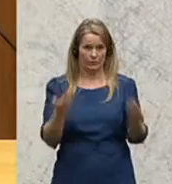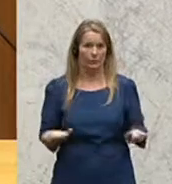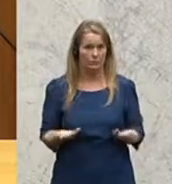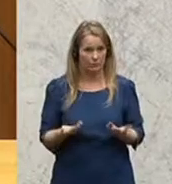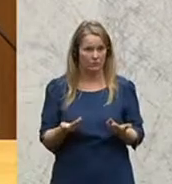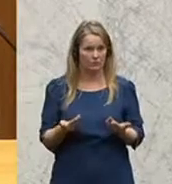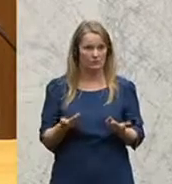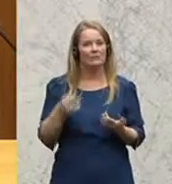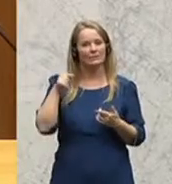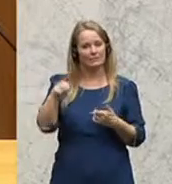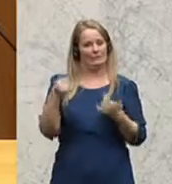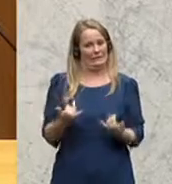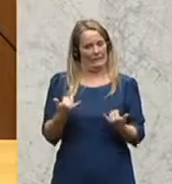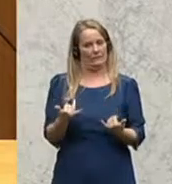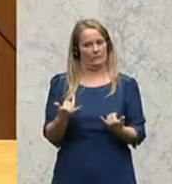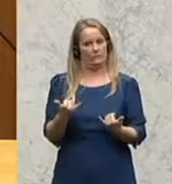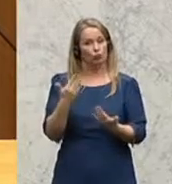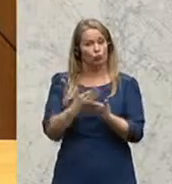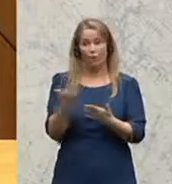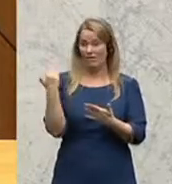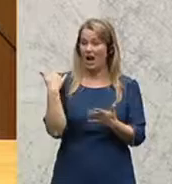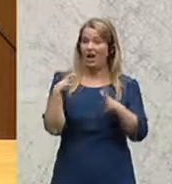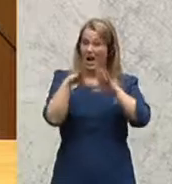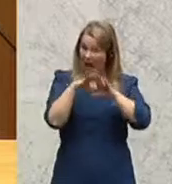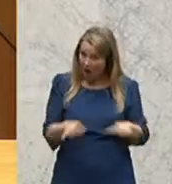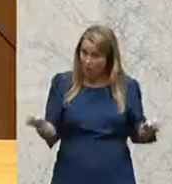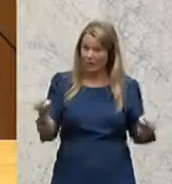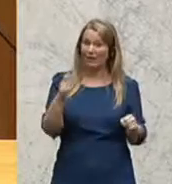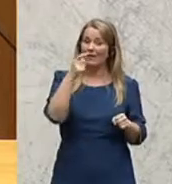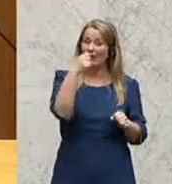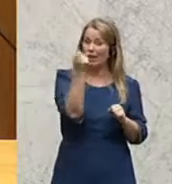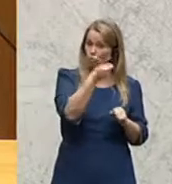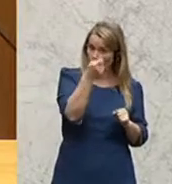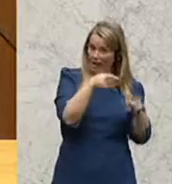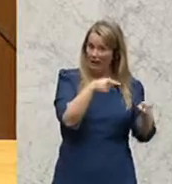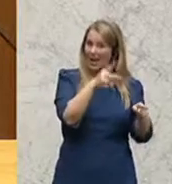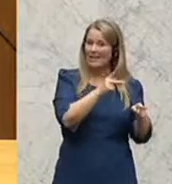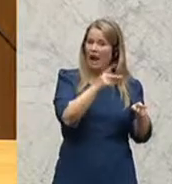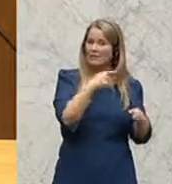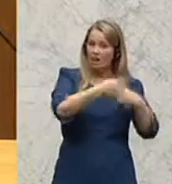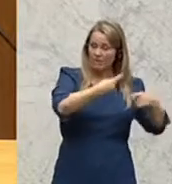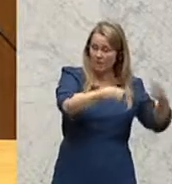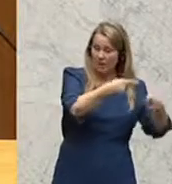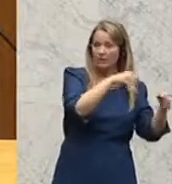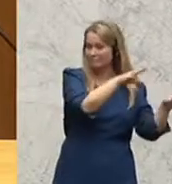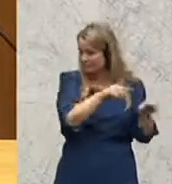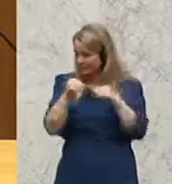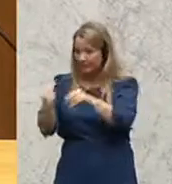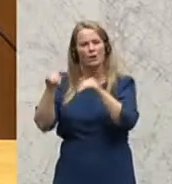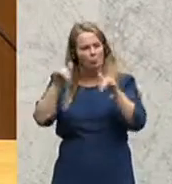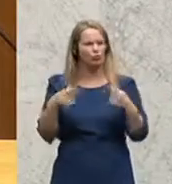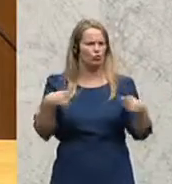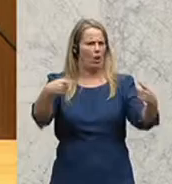Und diese bereits vereinbarte Zweckwidmung von Geldbußen aus dem Kartellverfahren muss irgendwie